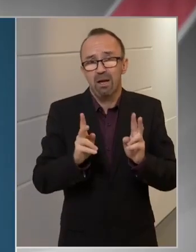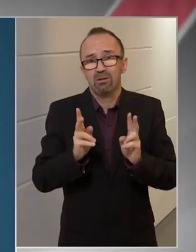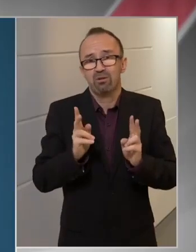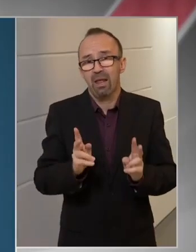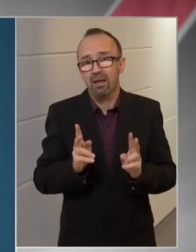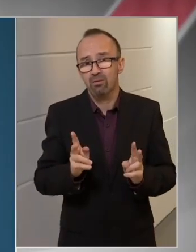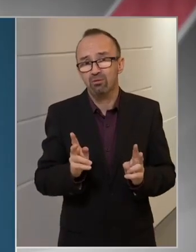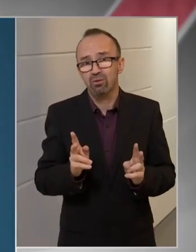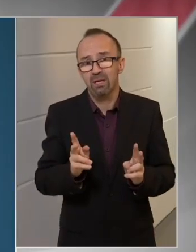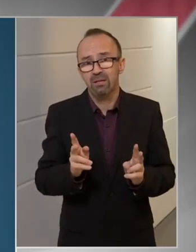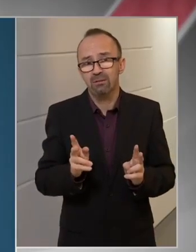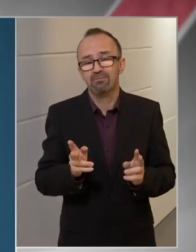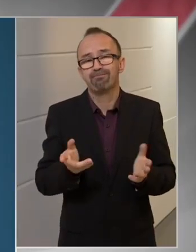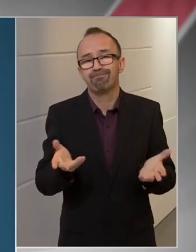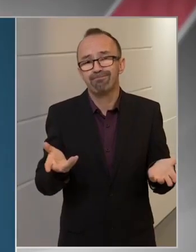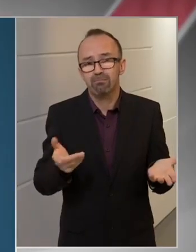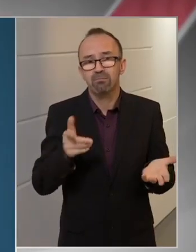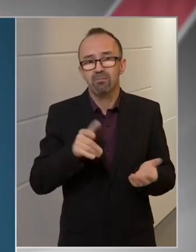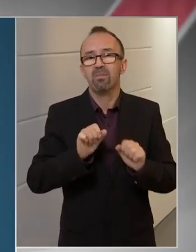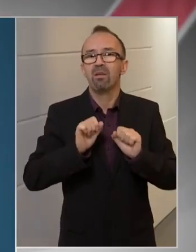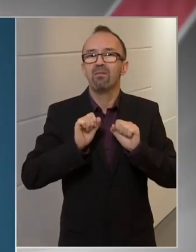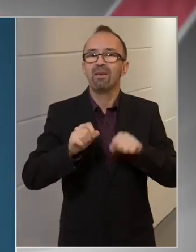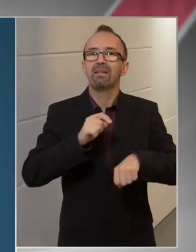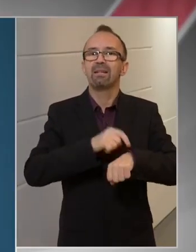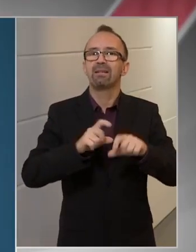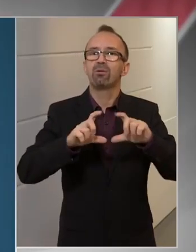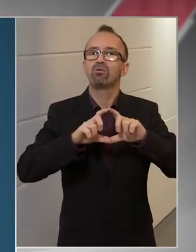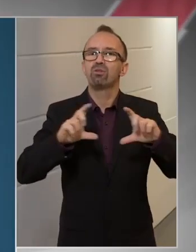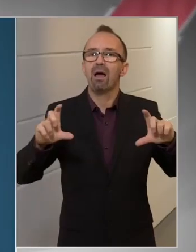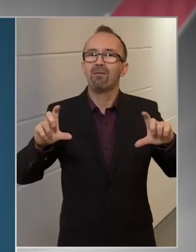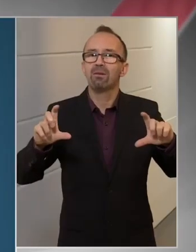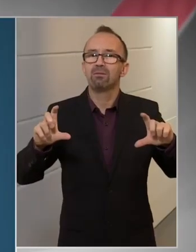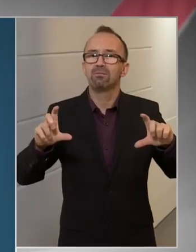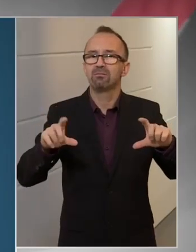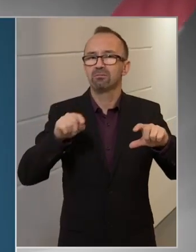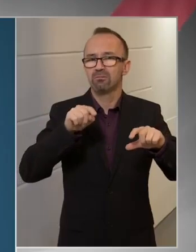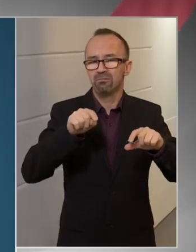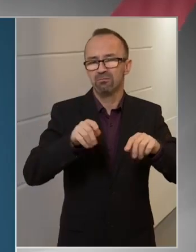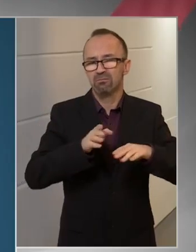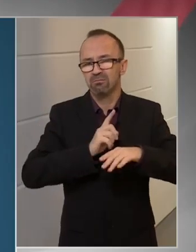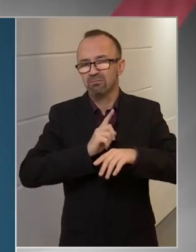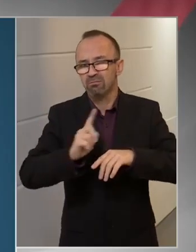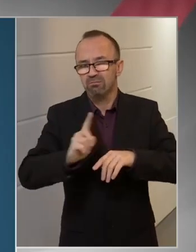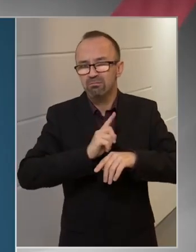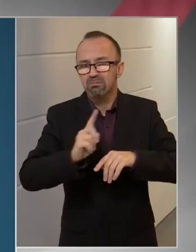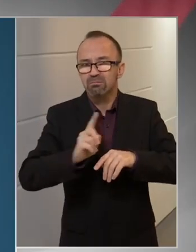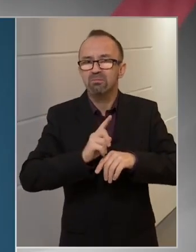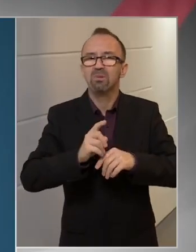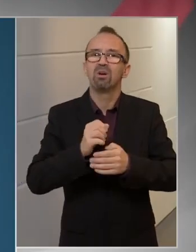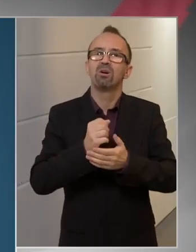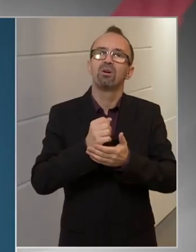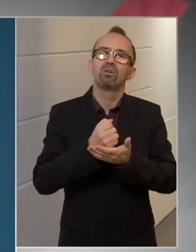lehetőségük, akkor ebben a védett idősávban menjenek a drogériába,